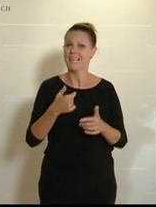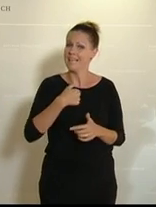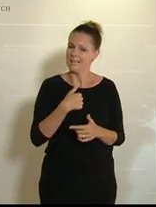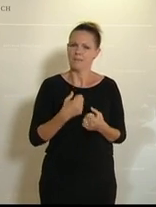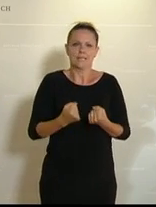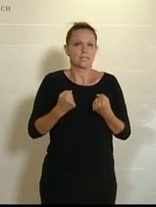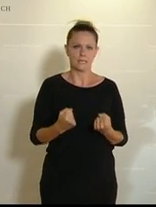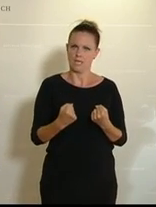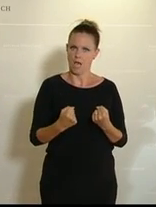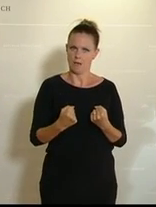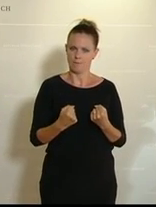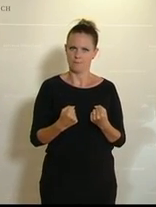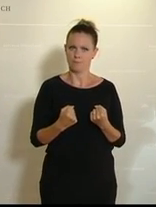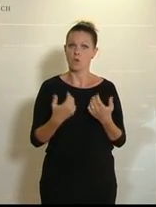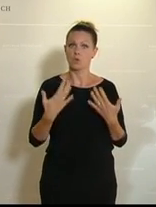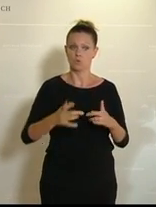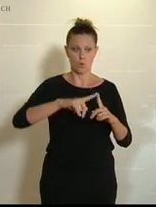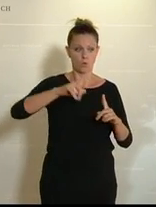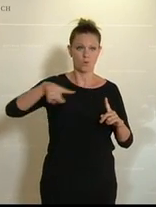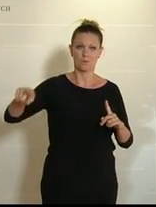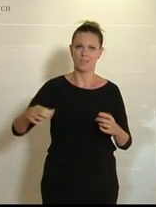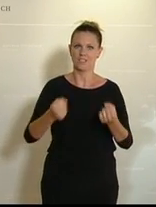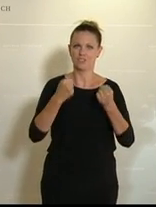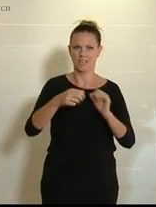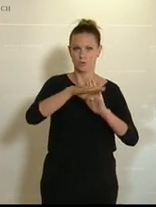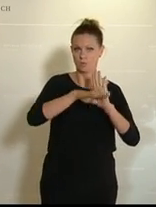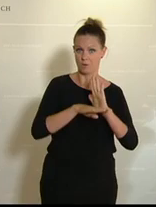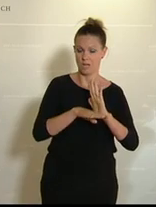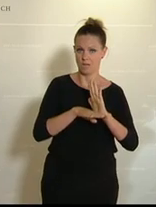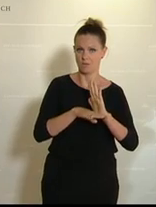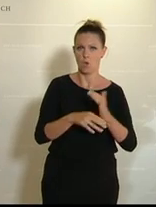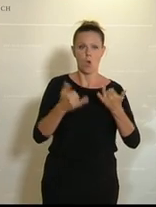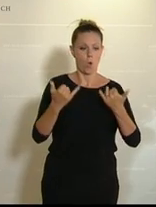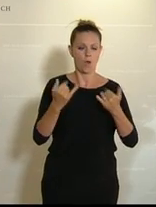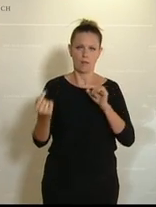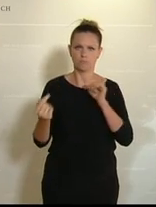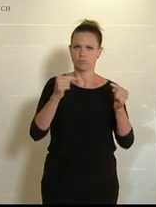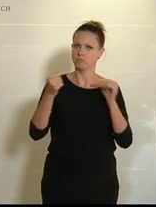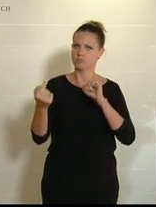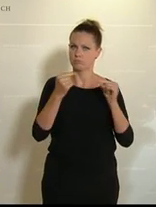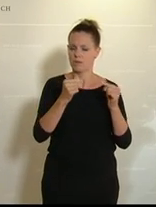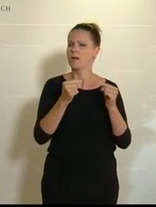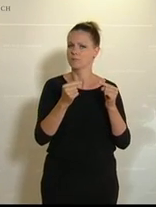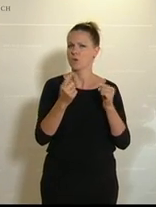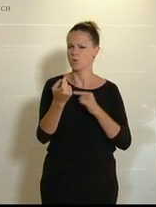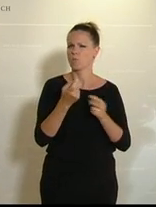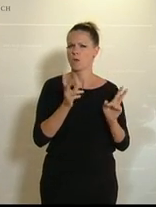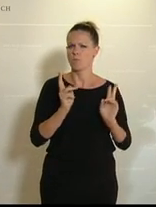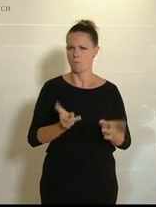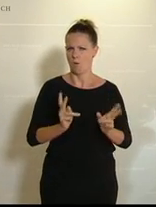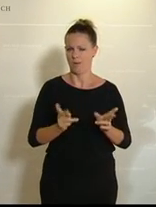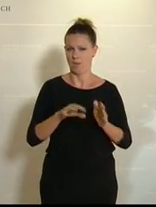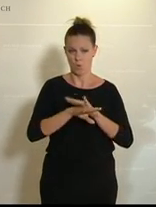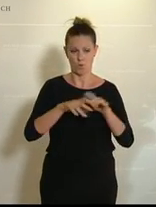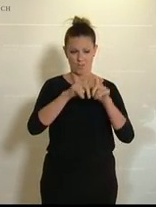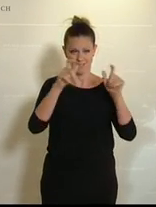davon überzeugt, dass mit diesem Konjunkturstärkungsprogramm, das wir heute hier diskutieren, es möglich ist, Unternehmen